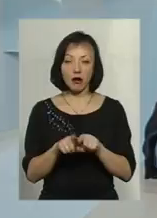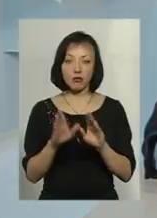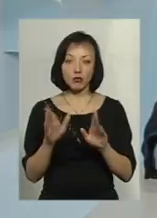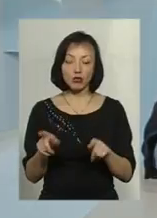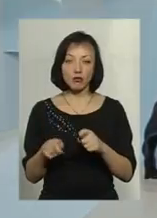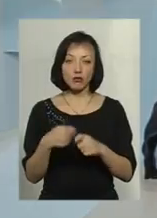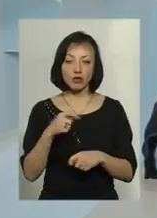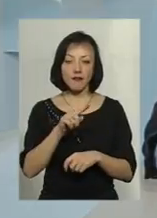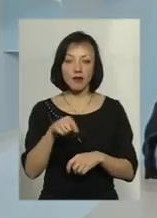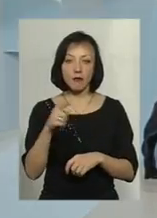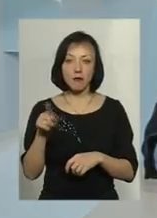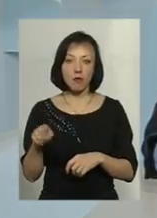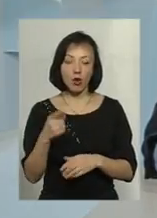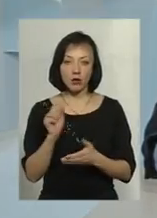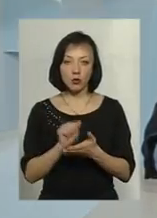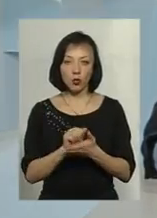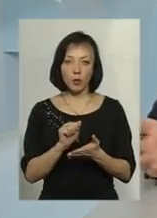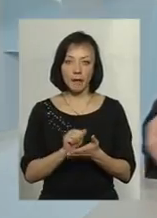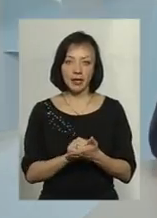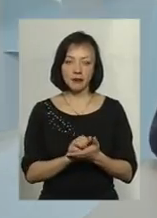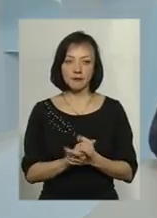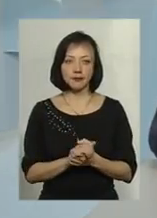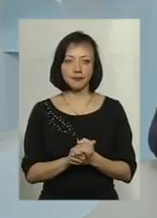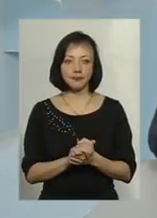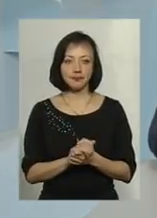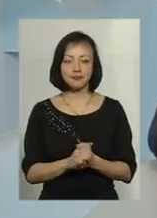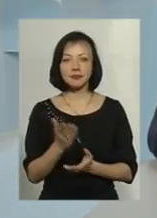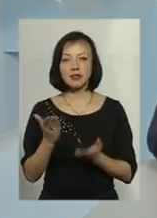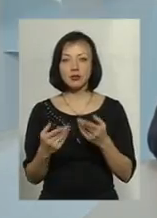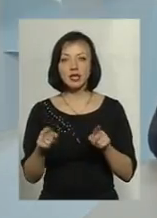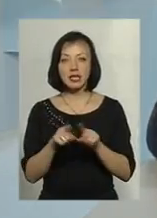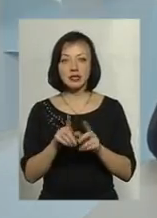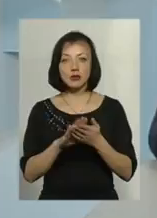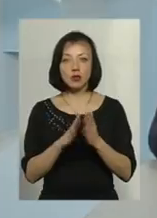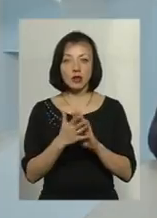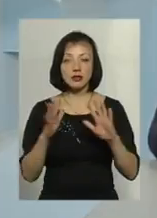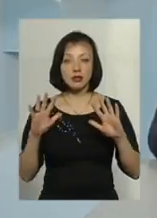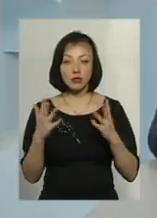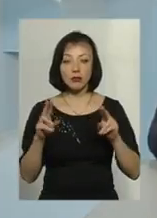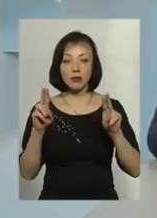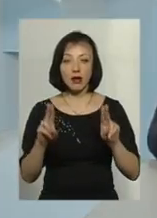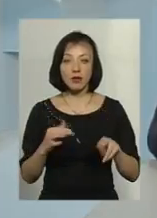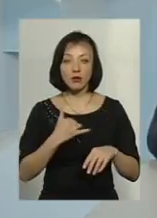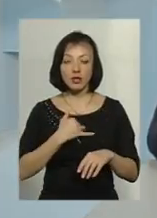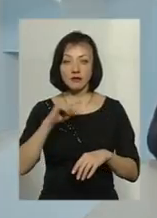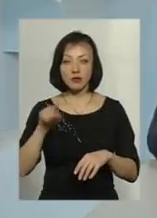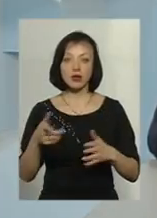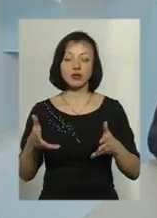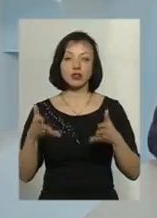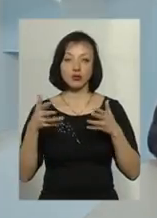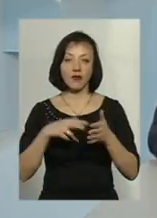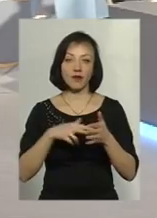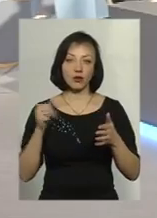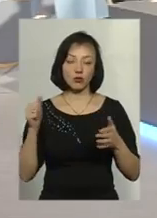порушені вимоги нормативно-правових документів. Ну, а якщо такі ситуації стаються, правила в нас вимагають чіткого відключення